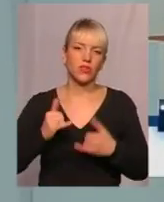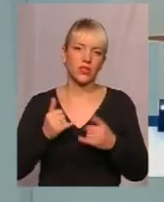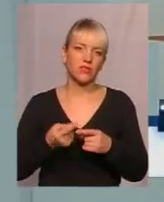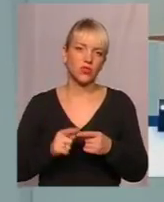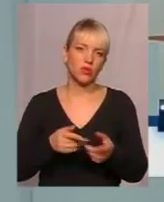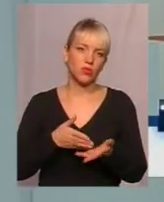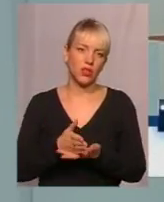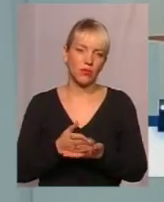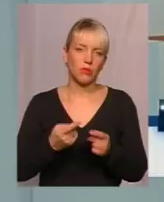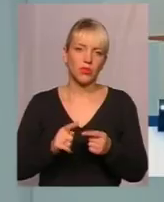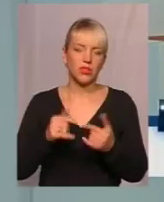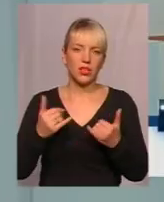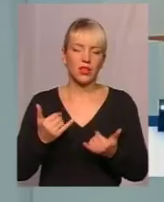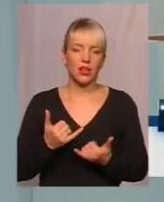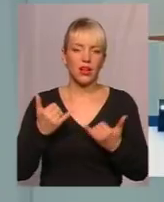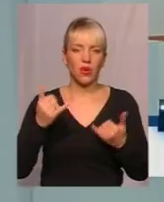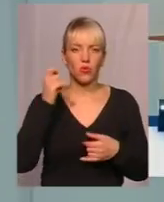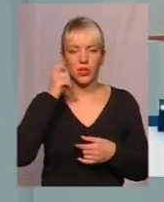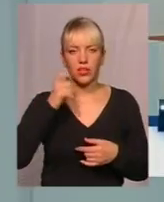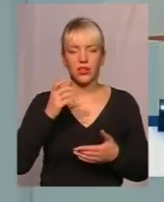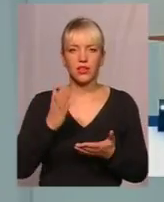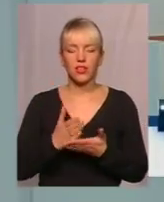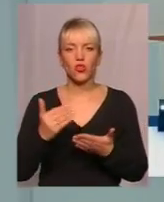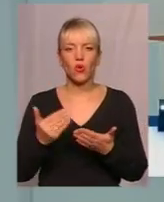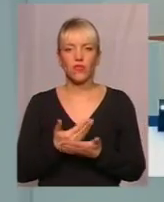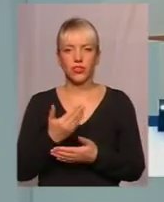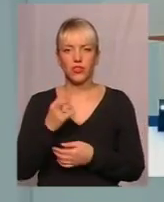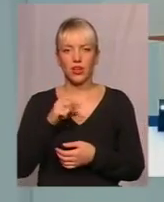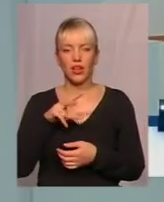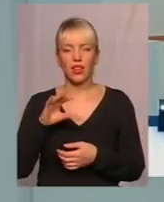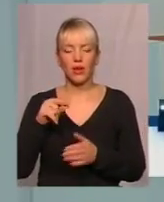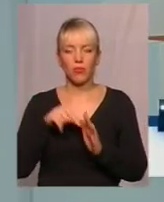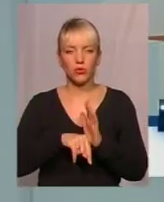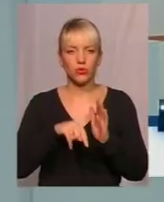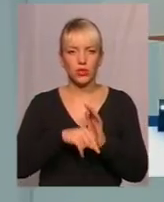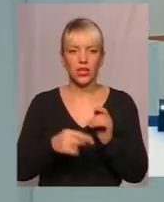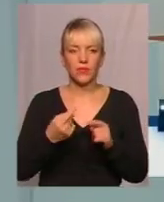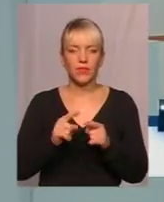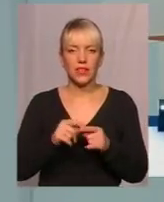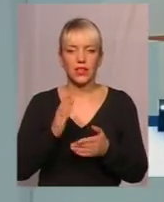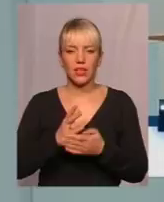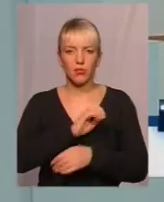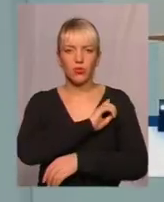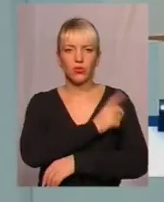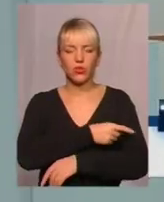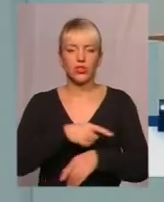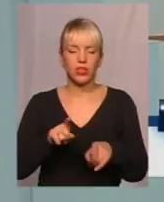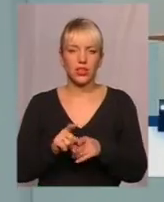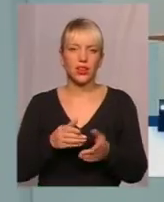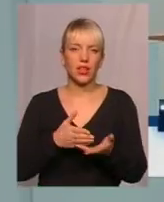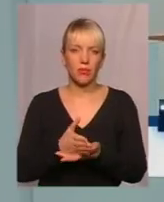напрямку, це є для України новітнє. Але по суті, звісно, це є потужні такі напрямки,